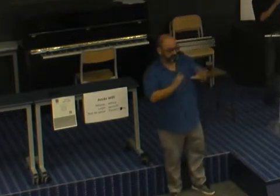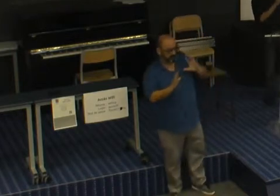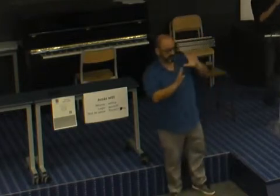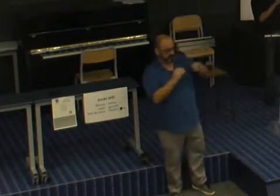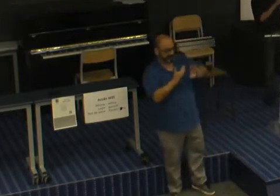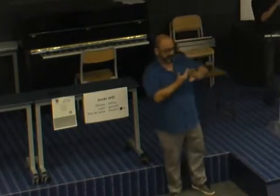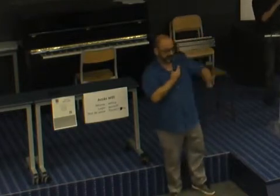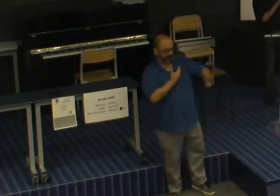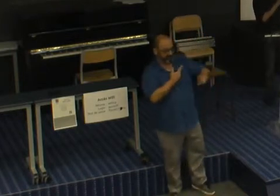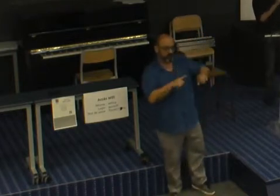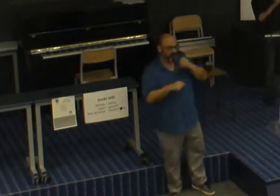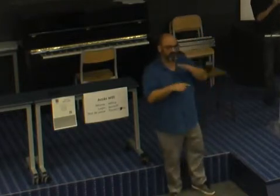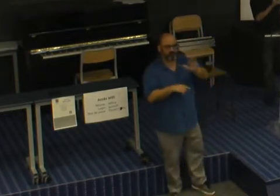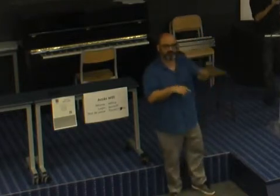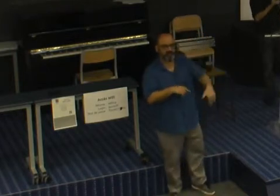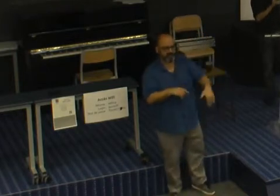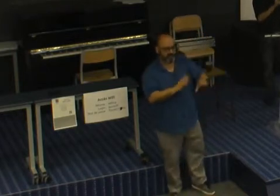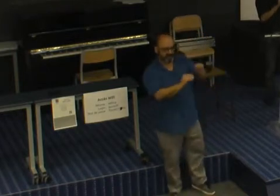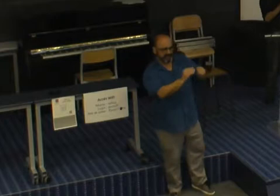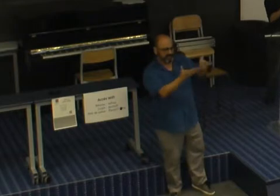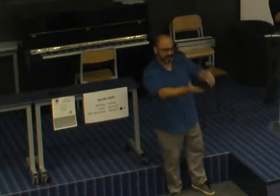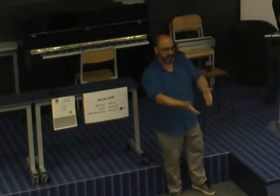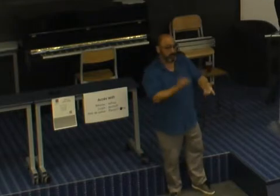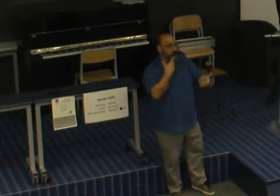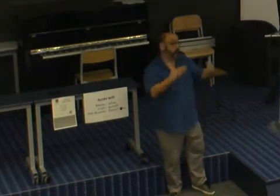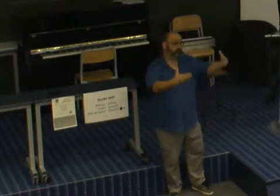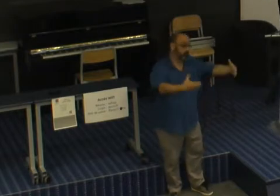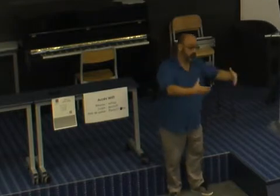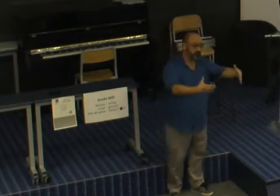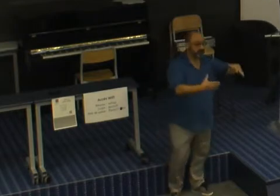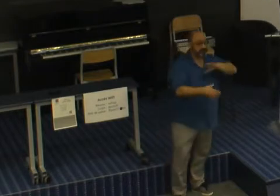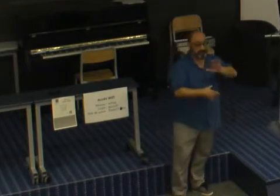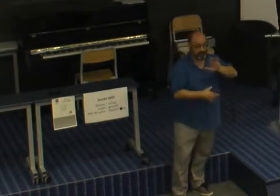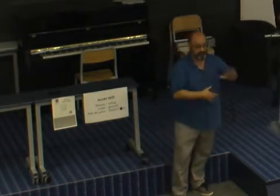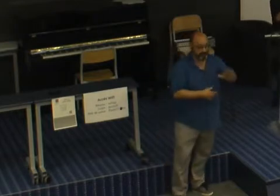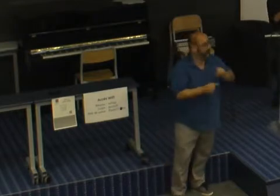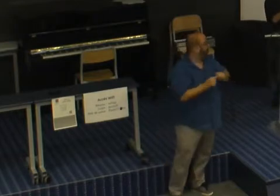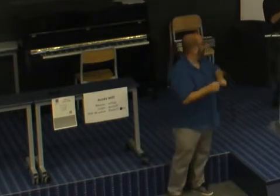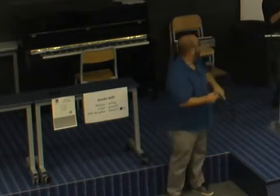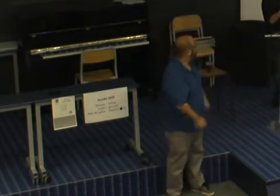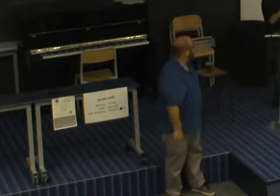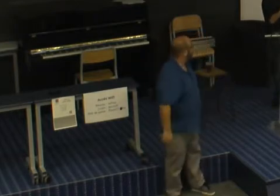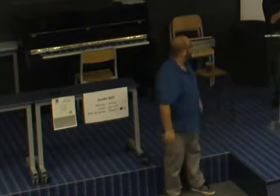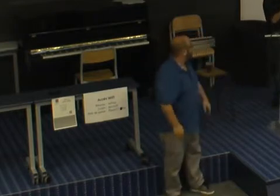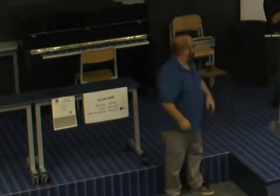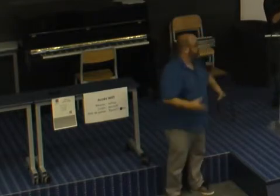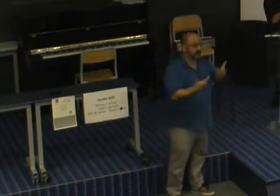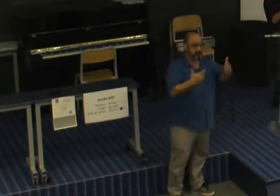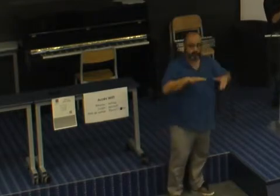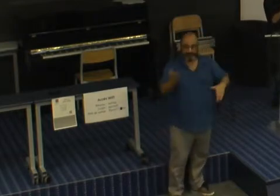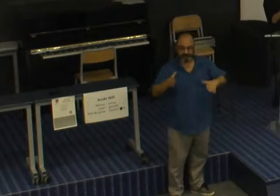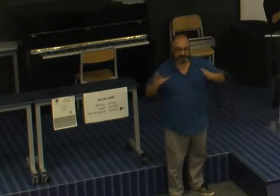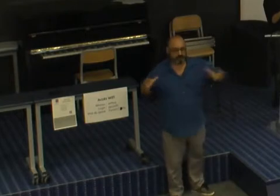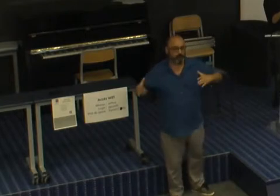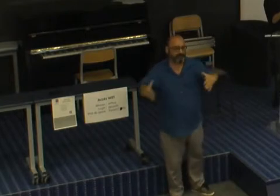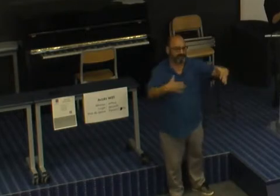mal, quelqu'un ou un groupe par rapport au reste de la collectivité. Donc ce n pas limité à certaines catégories.